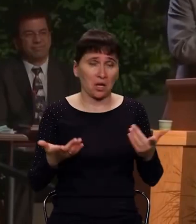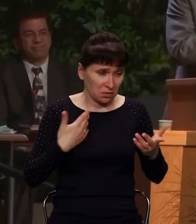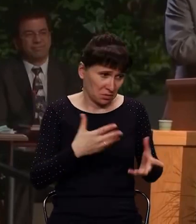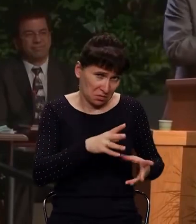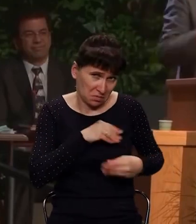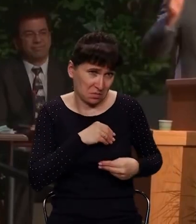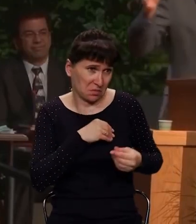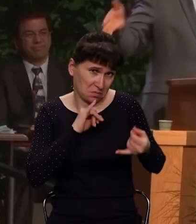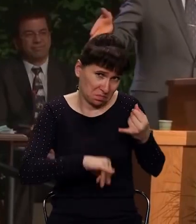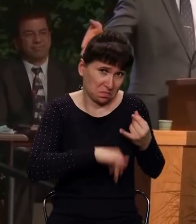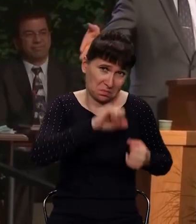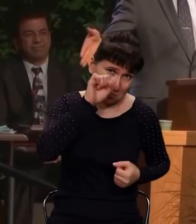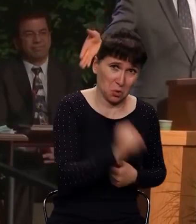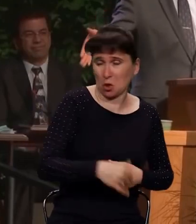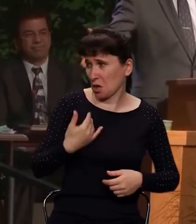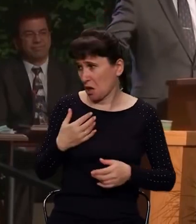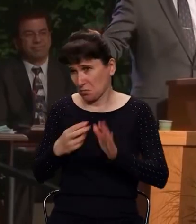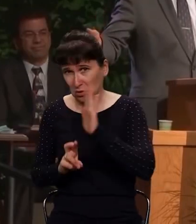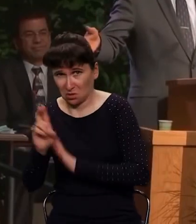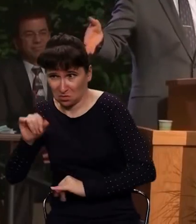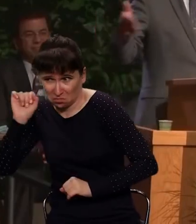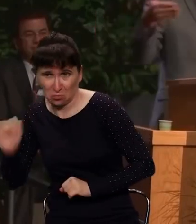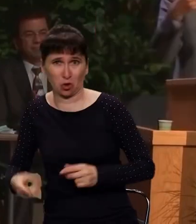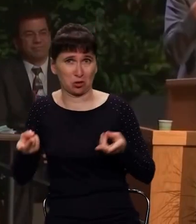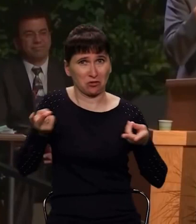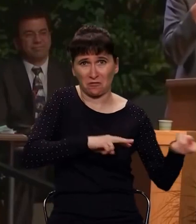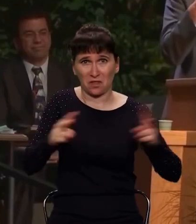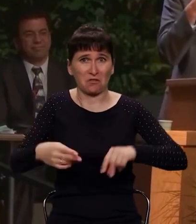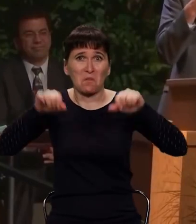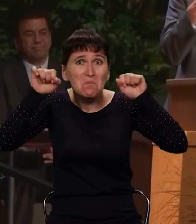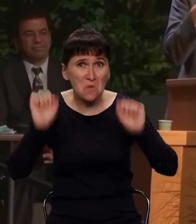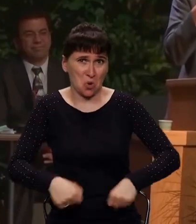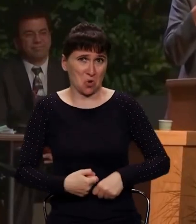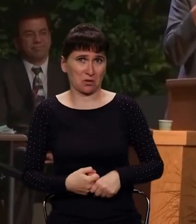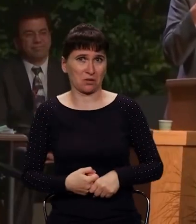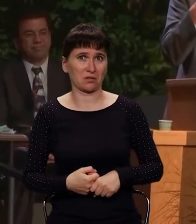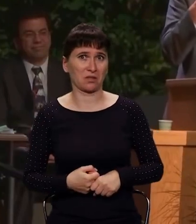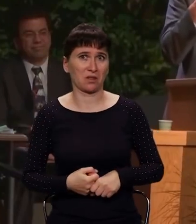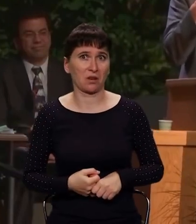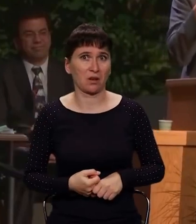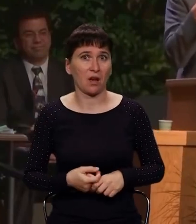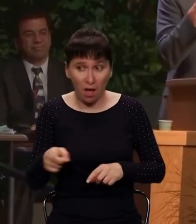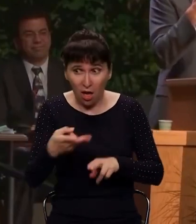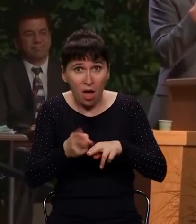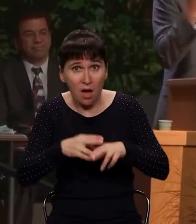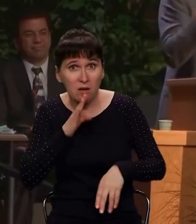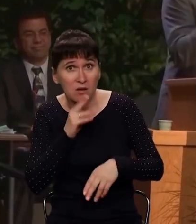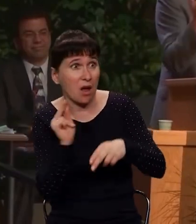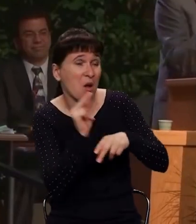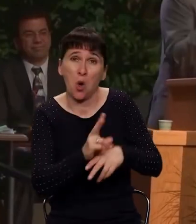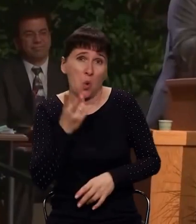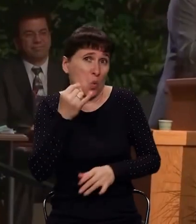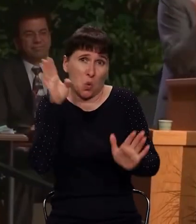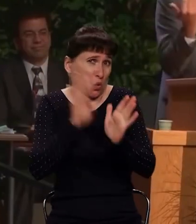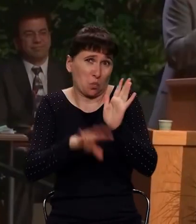церкви и одной ногой стоять в мире и совмещать эти две жизни. Она учила, что здесь